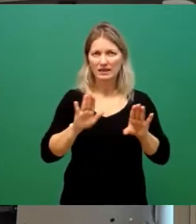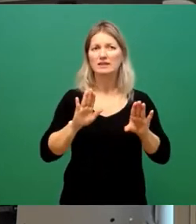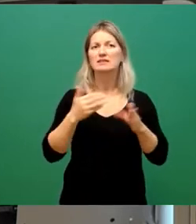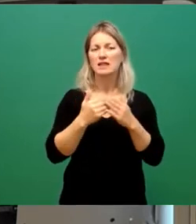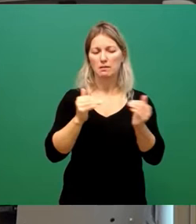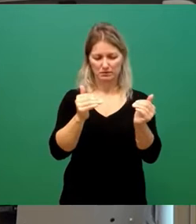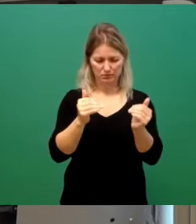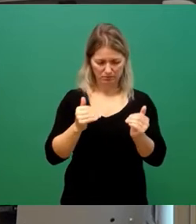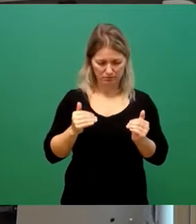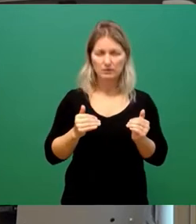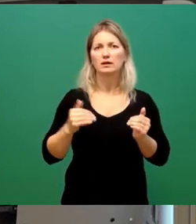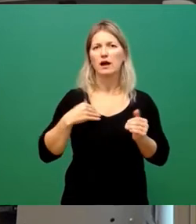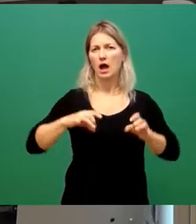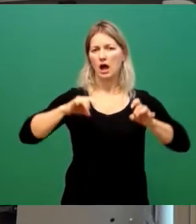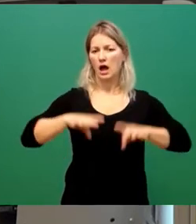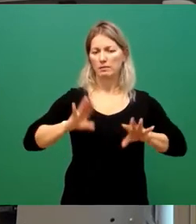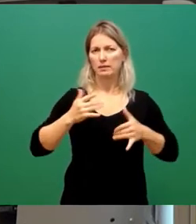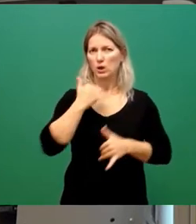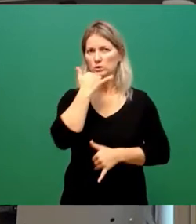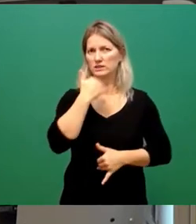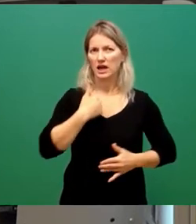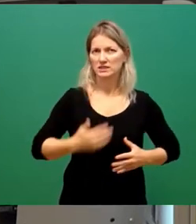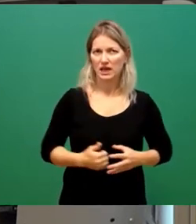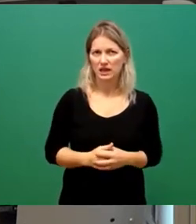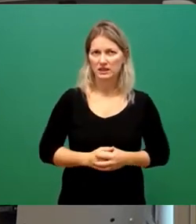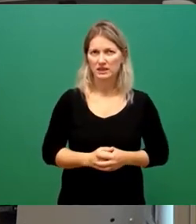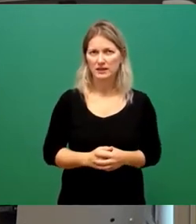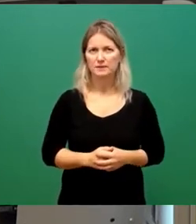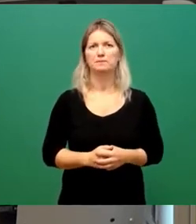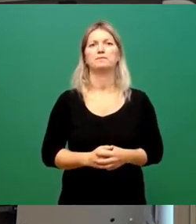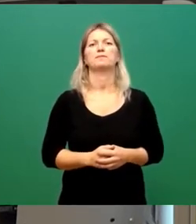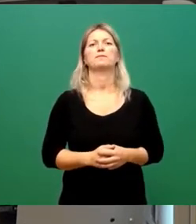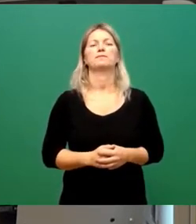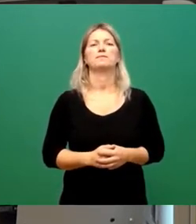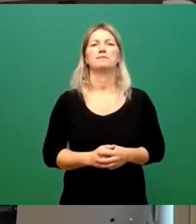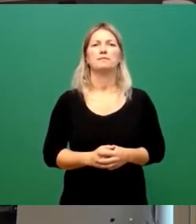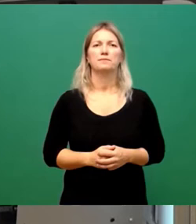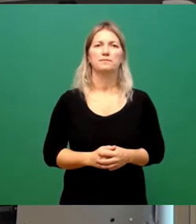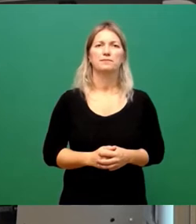Sachen jetzt hier kommentieren, die nicht stattgefunden haben.